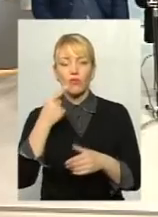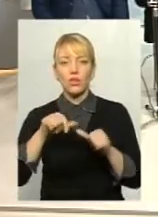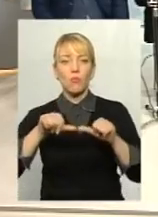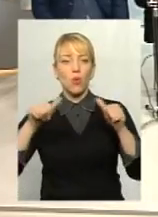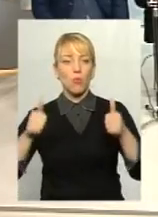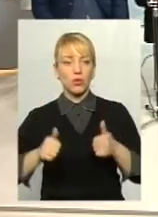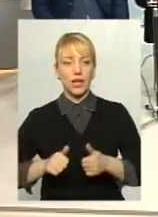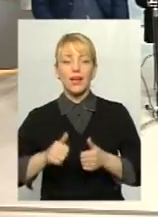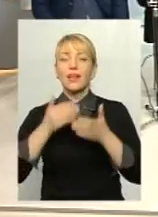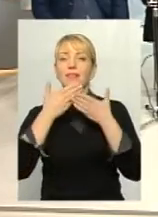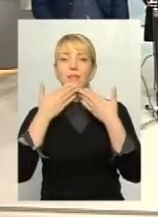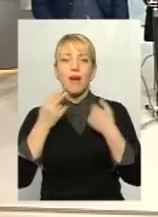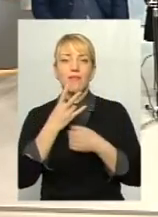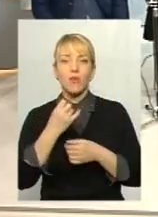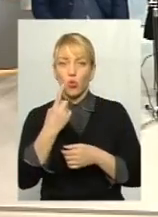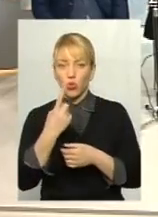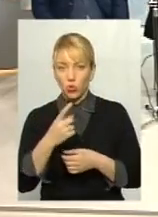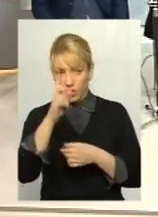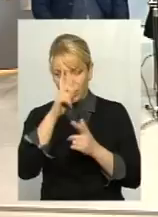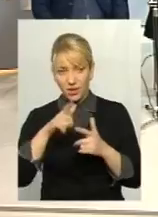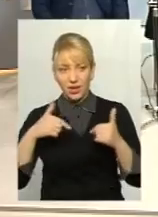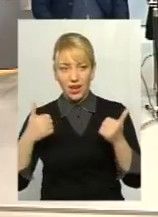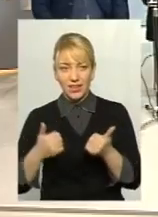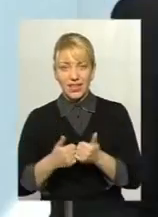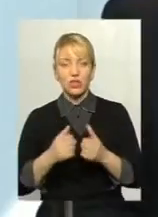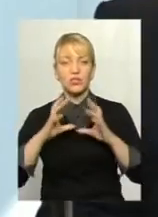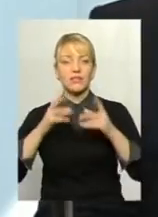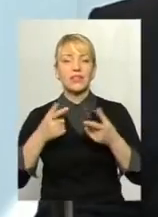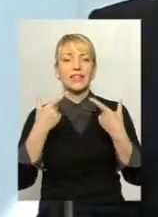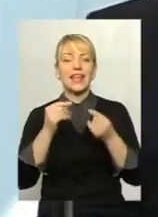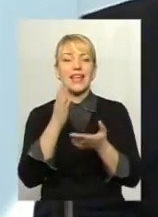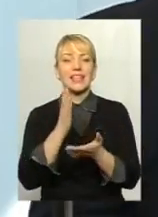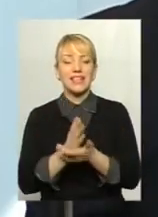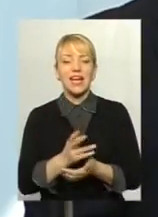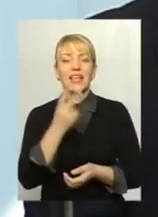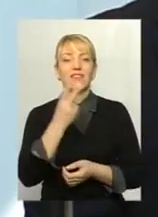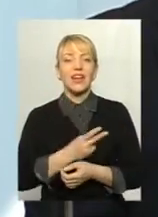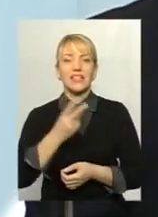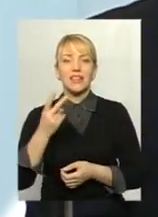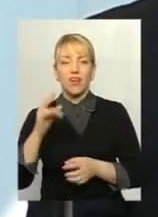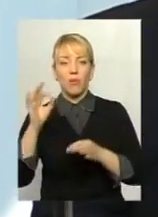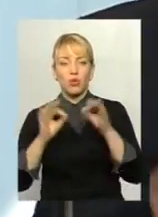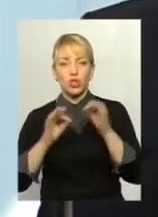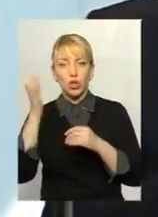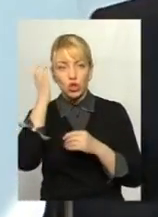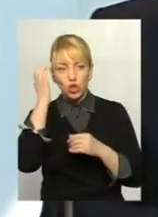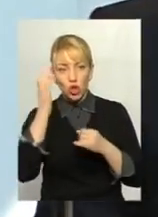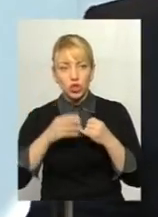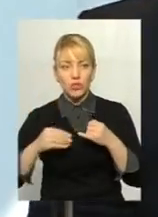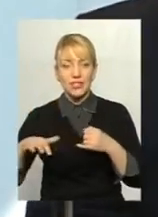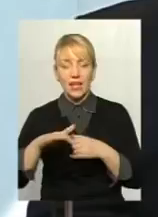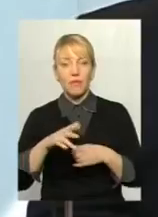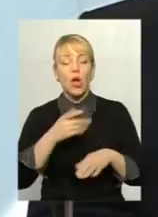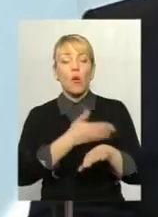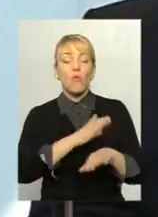жодної країни світу, в якій є 22% чорноземлів. І навіть ті поляки, коли вони відкрили ринок землі, вони сьогодні його закрили,